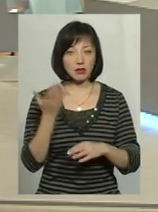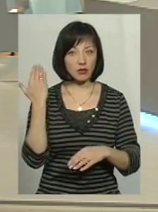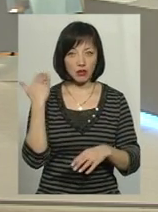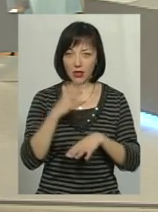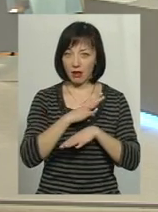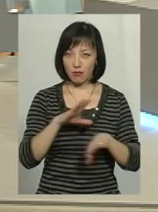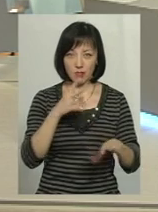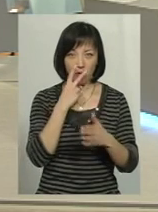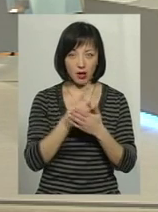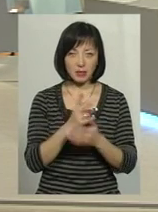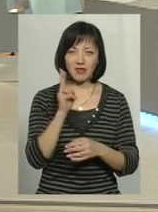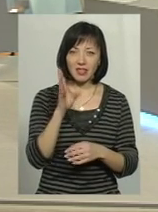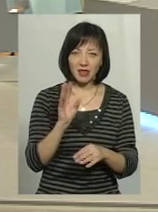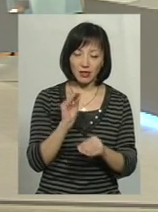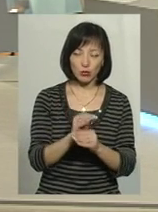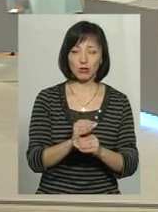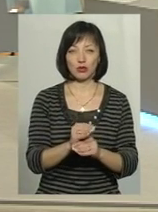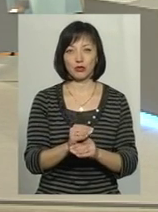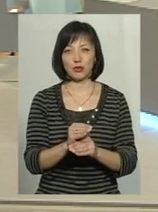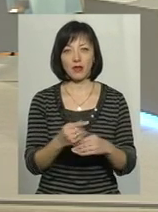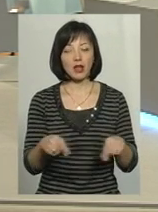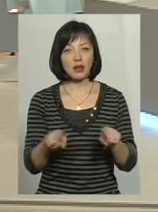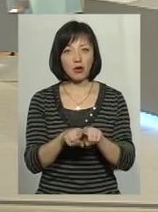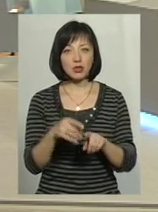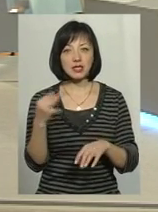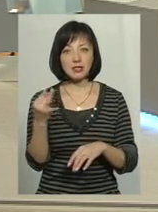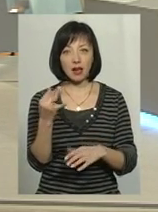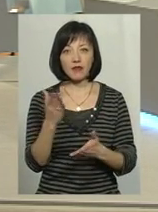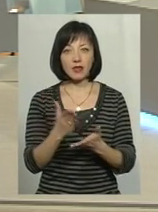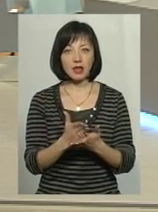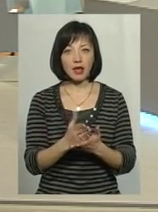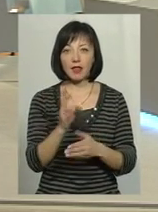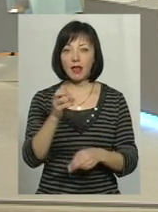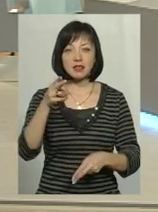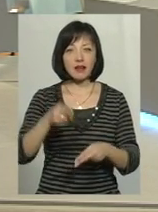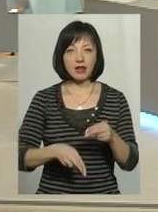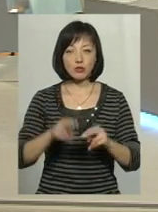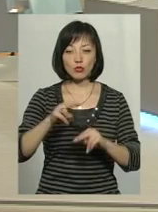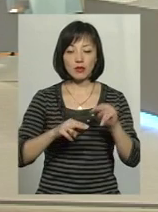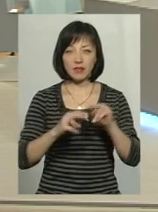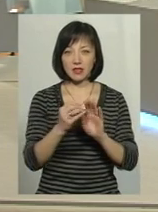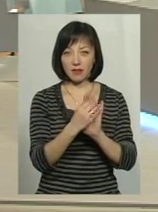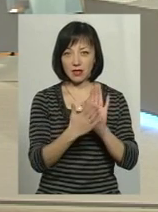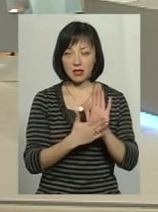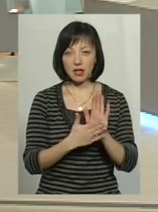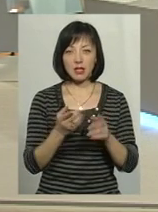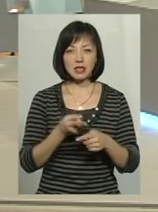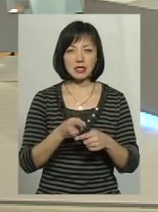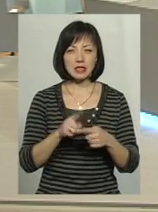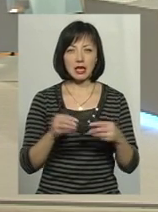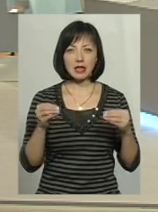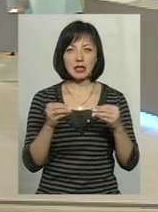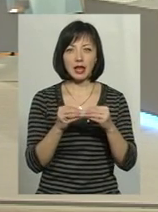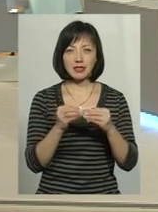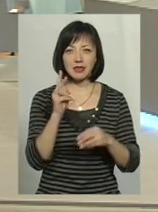відображалася, і квартири додаткові. Також цікавим є незавершене будівництво, яке він показав. Це 10